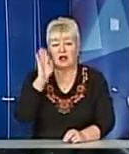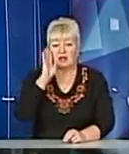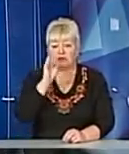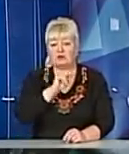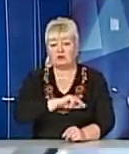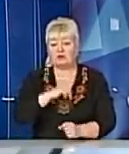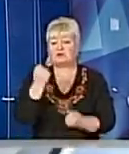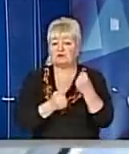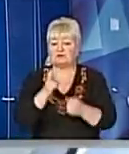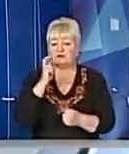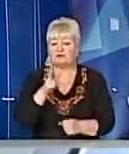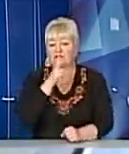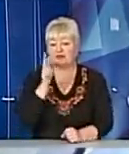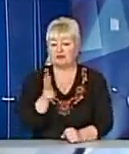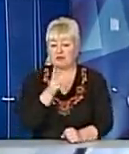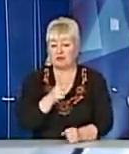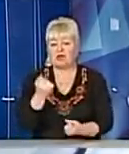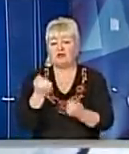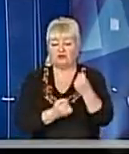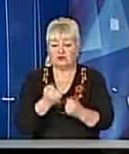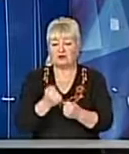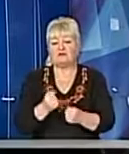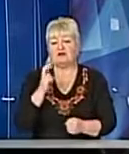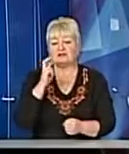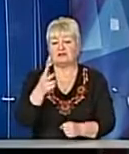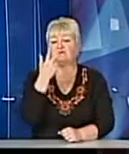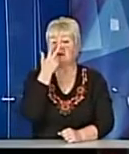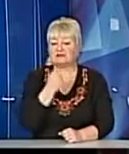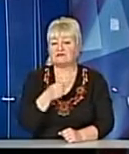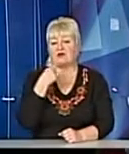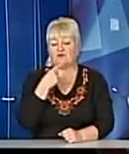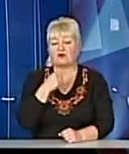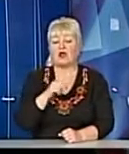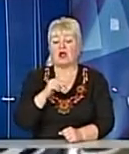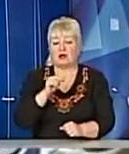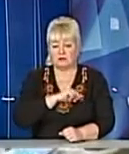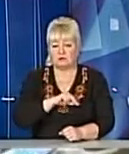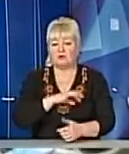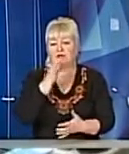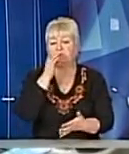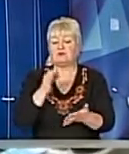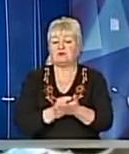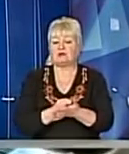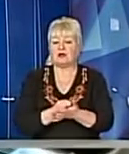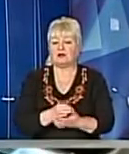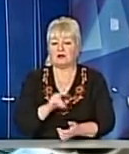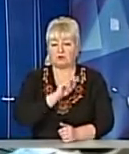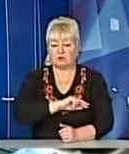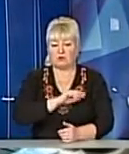водієм трамвая лише три роки До кермування вагоном звик, однак наголошує, робота відповідальна Робота відповідальна,